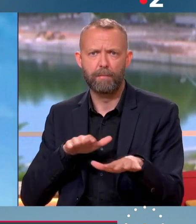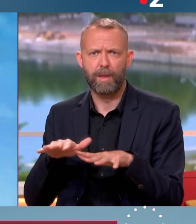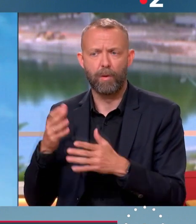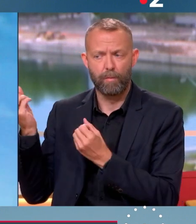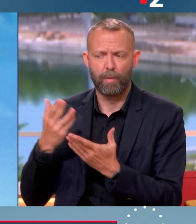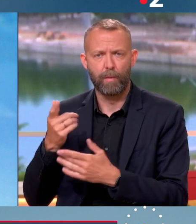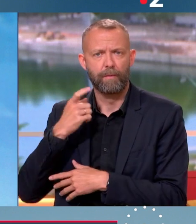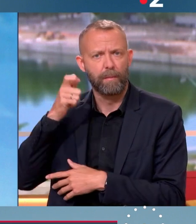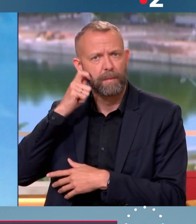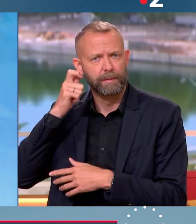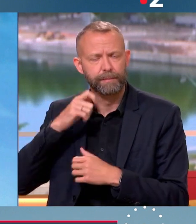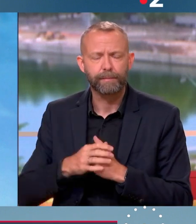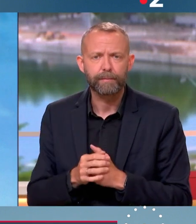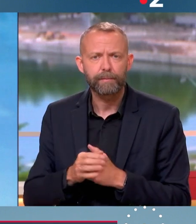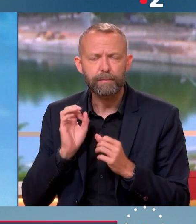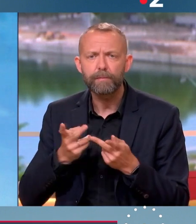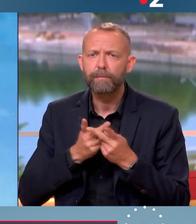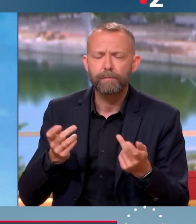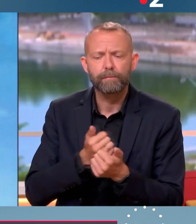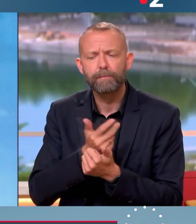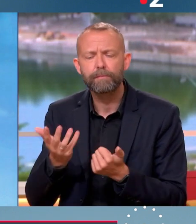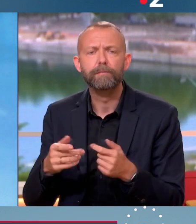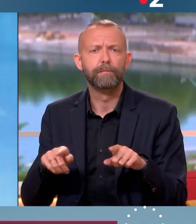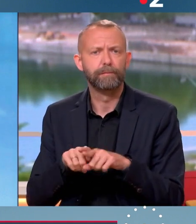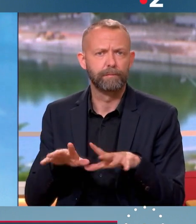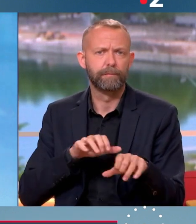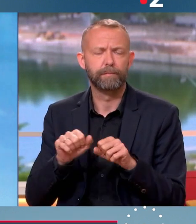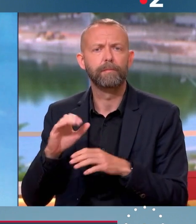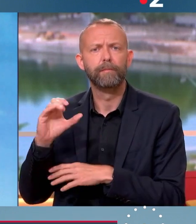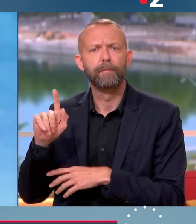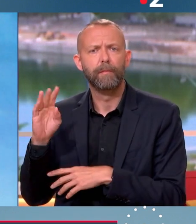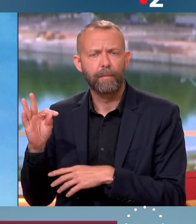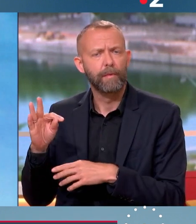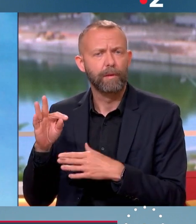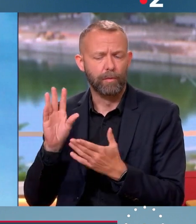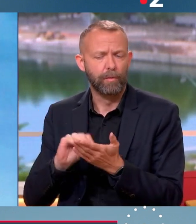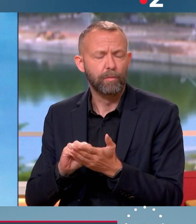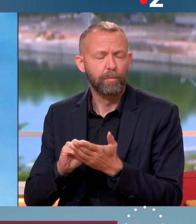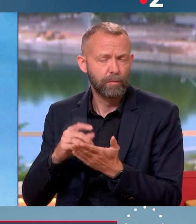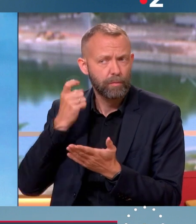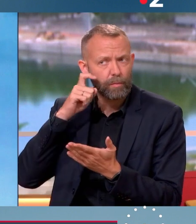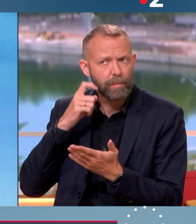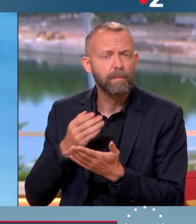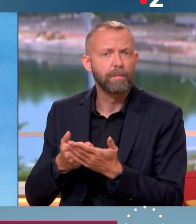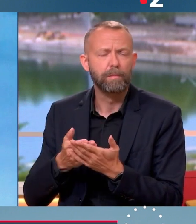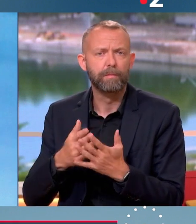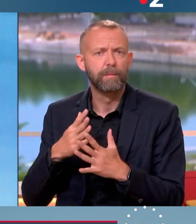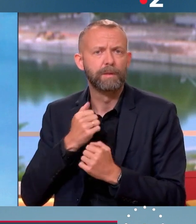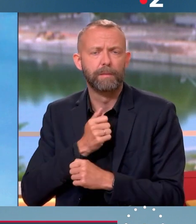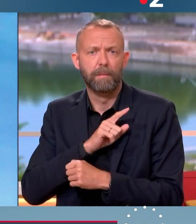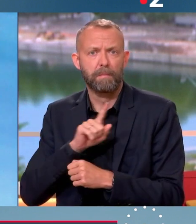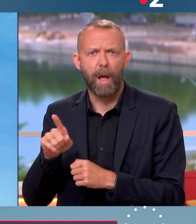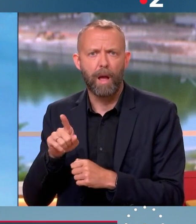Alors cette méthode et ses annonces, parmi les réactions, il y a celle de la CGT qu'on a notée, qui ne supporte pas